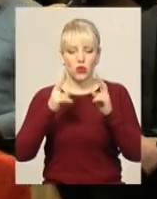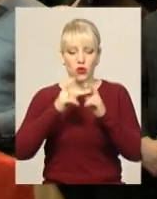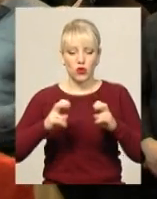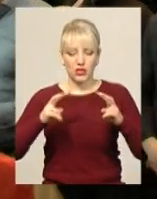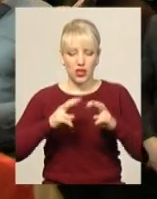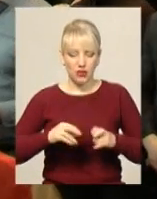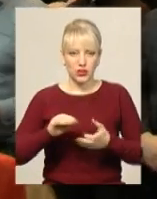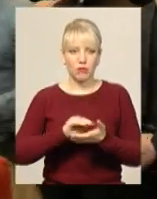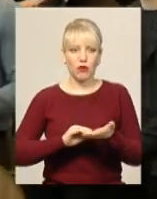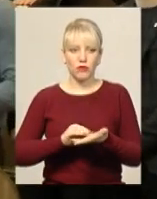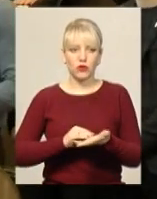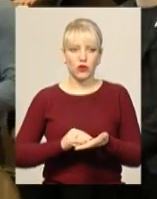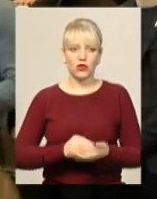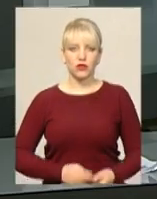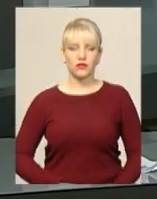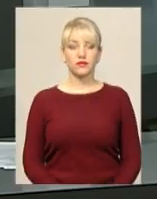Новини, Поділля, Центр.